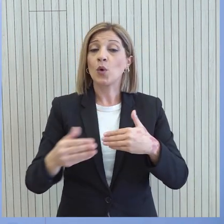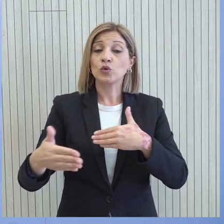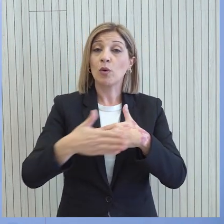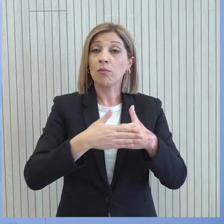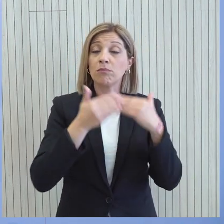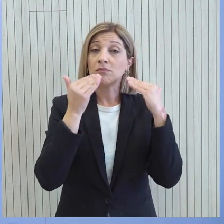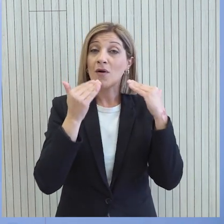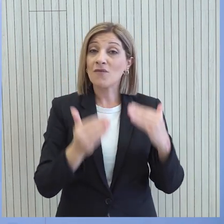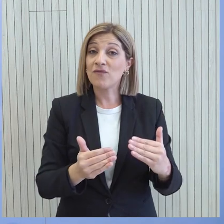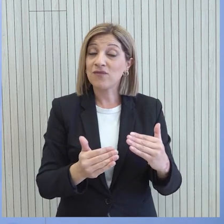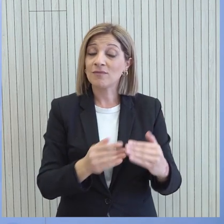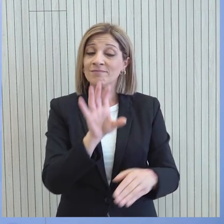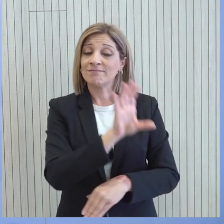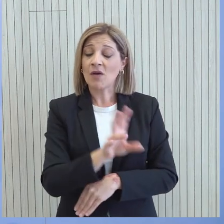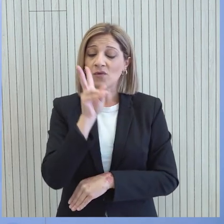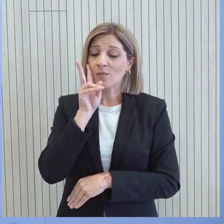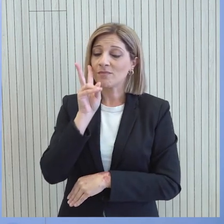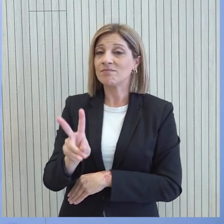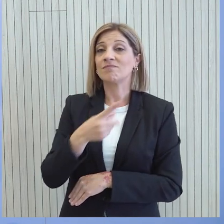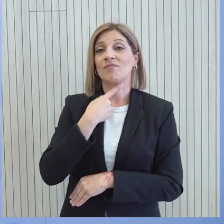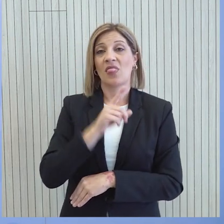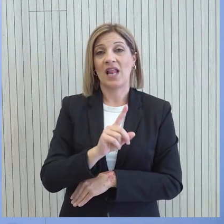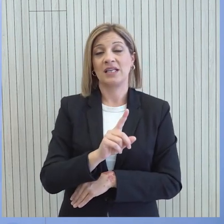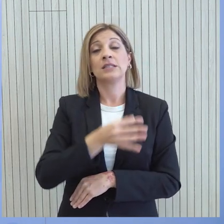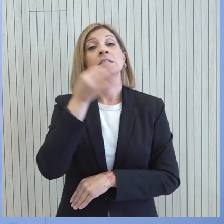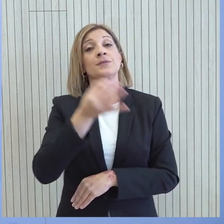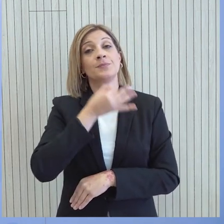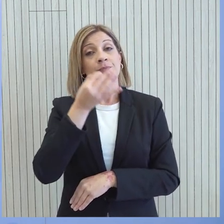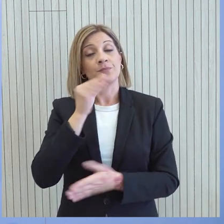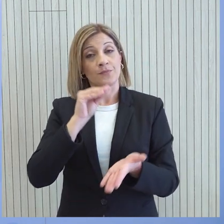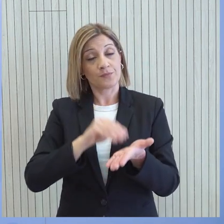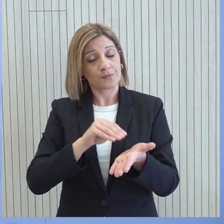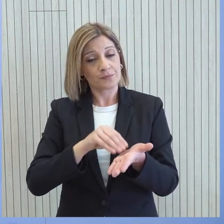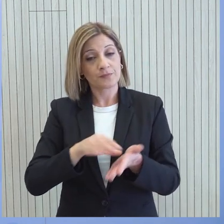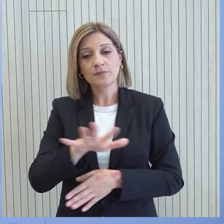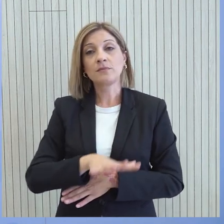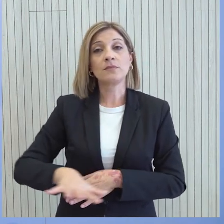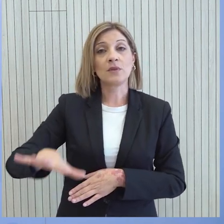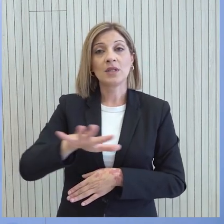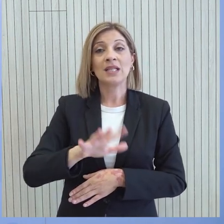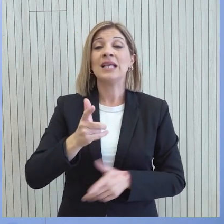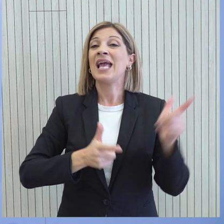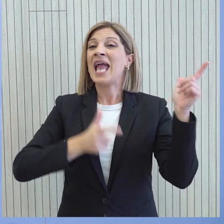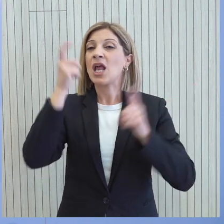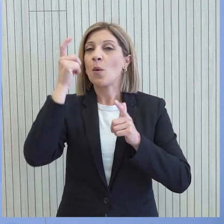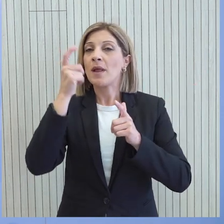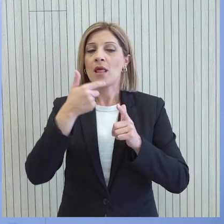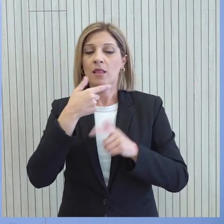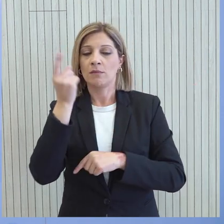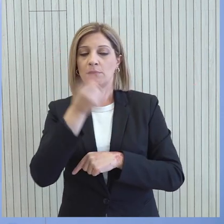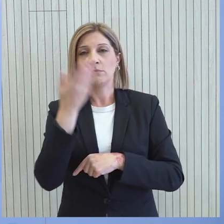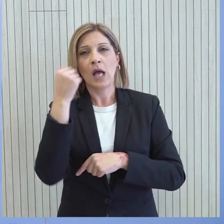δημιουργώντας νέα τετελεσμένα. Ενώ γίνεται η αναφορά και στους περιορισμούς που επιβλήθηκαν στην ειρνευτική δύναμη